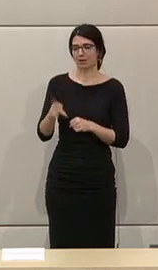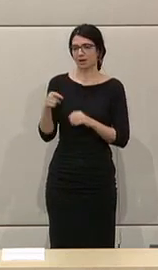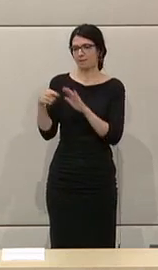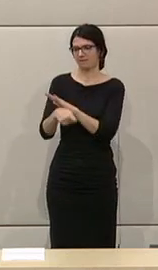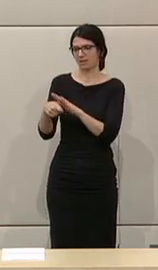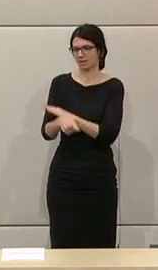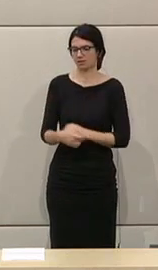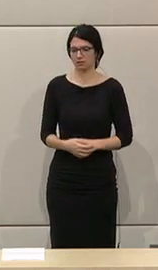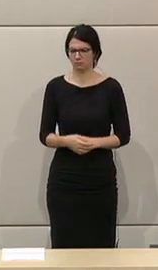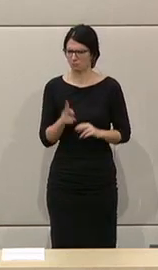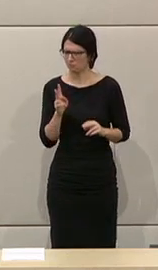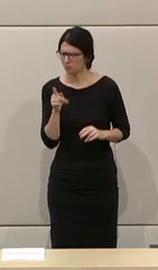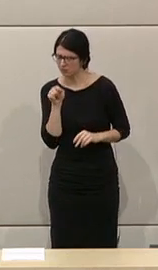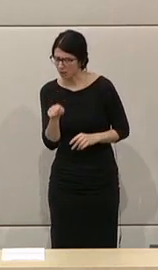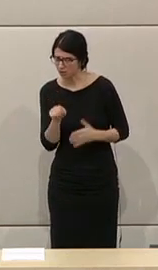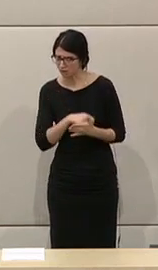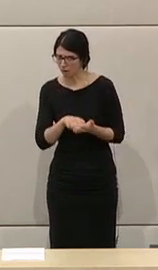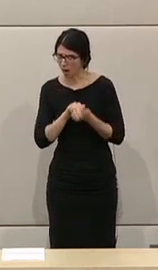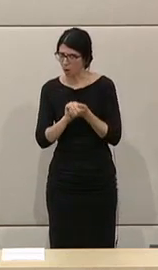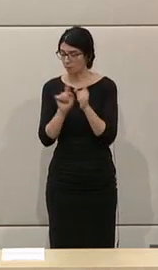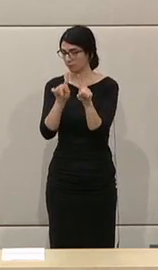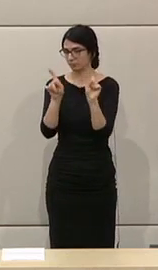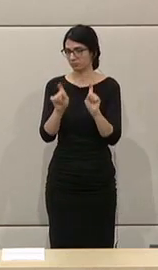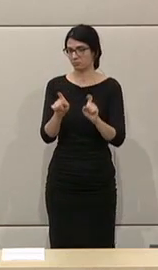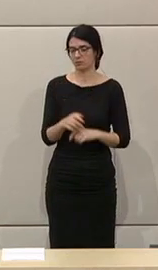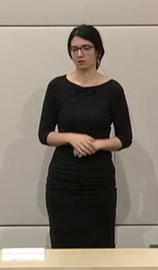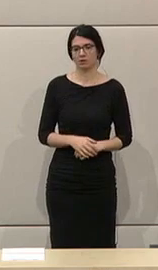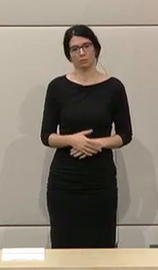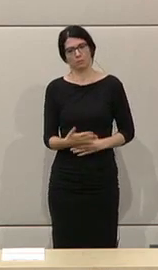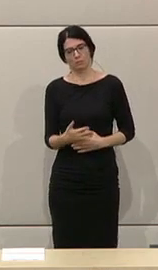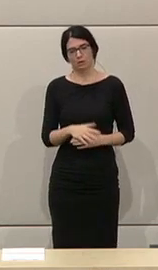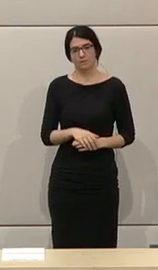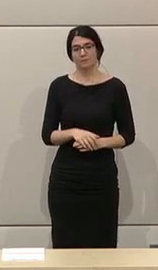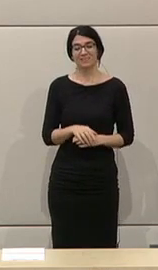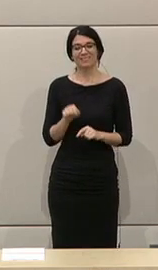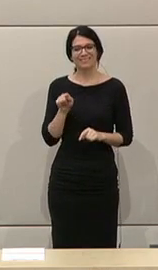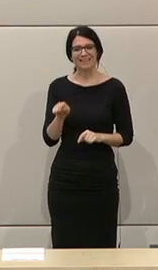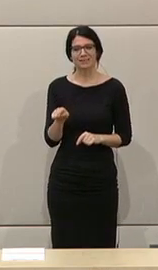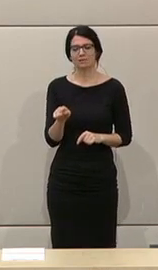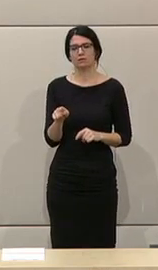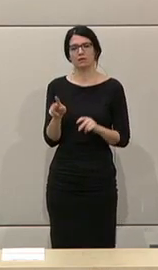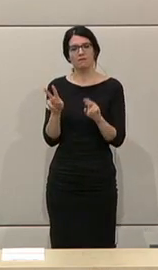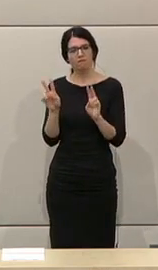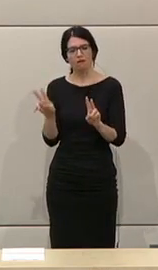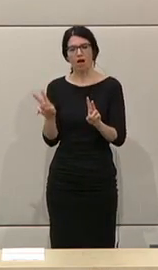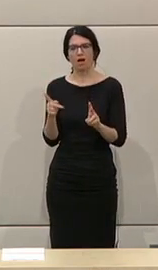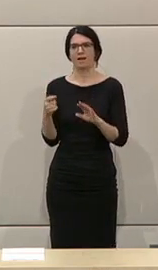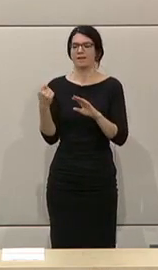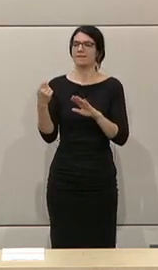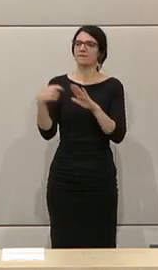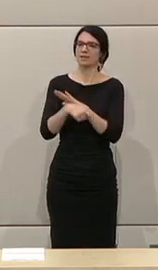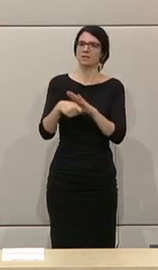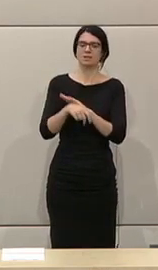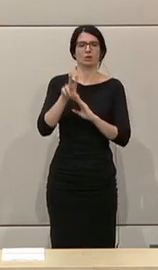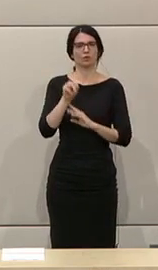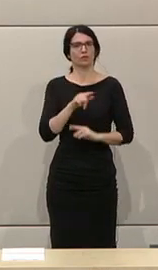Naja, man könnte glauben, das ist Wahlkampf und dass das finanziert wird. Also das ist in Wirklichkeit Finanzierung